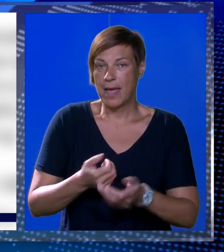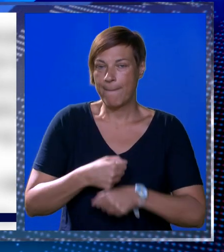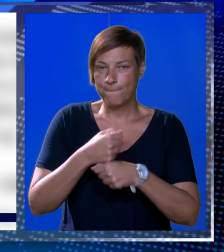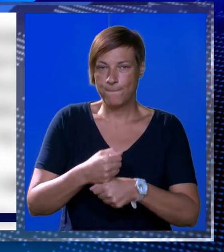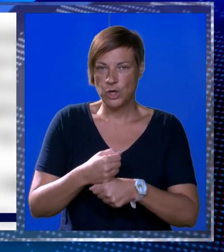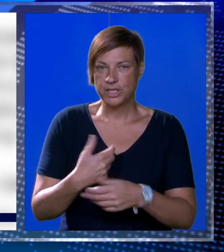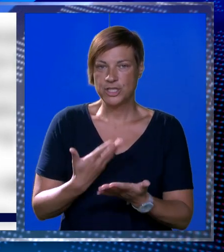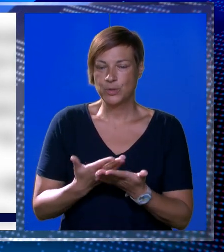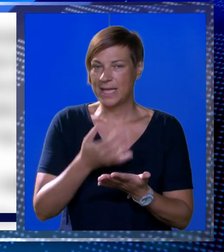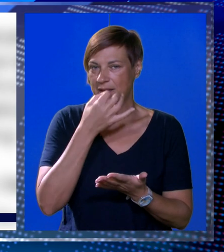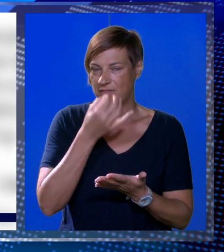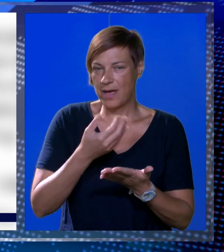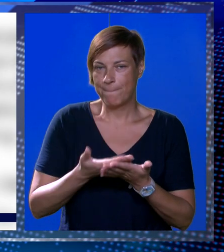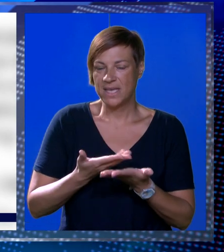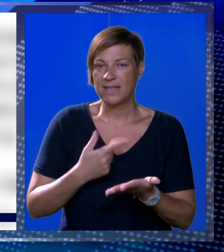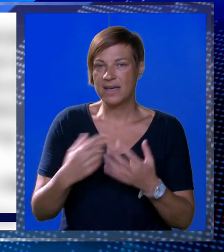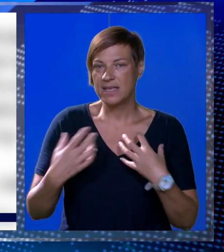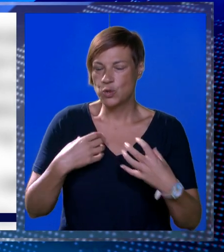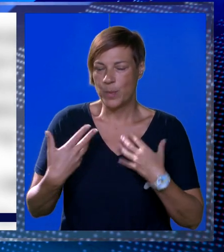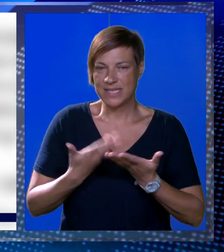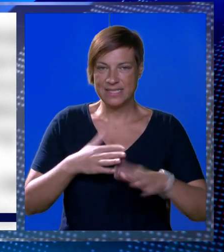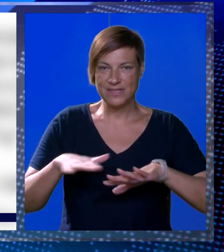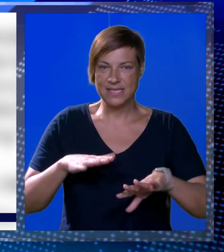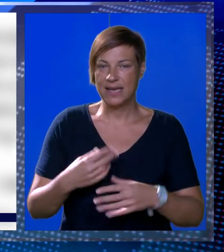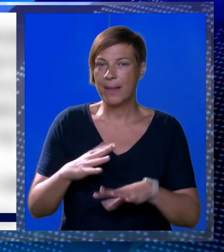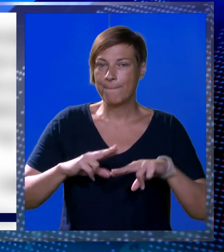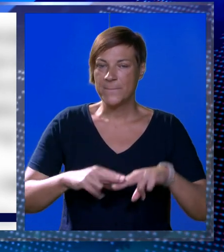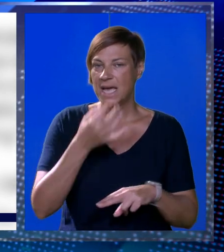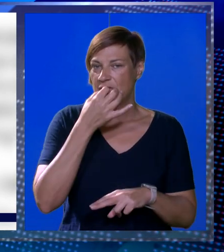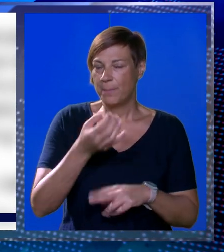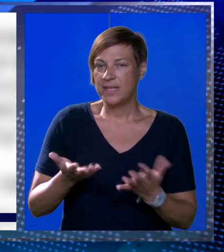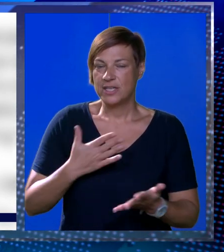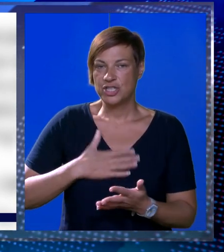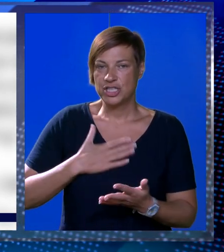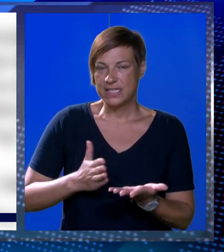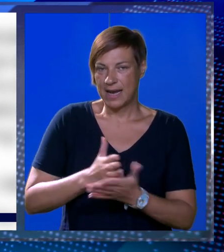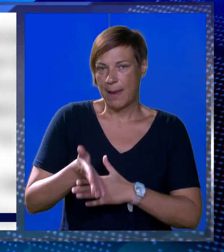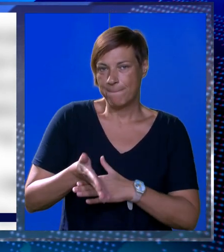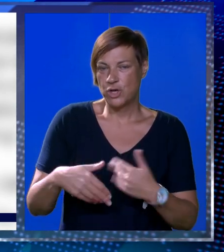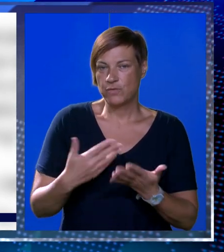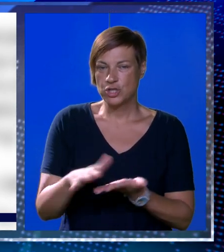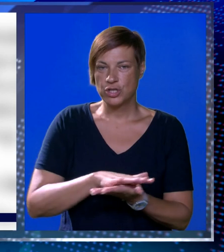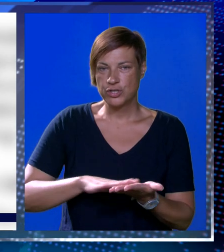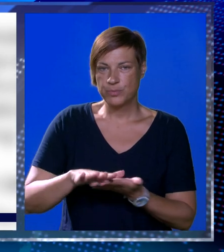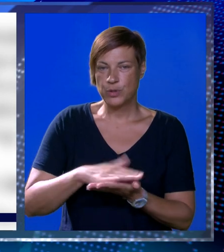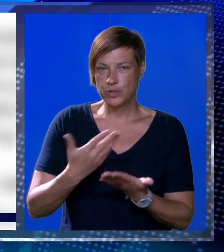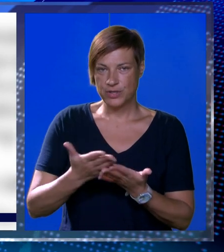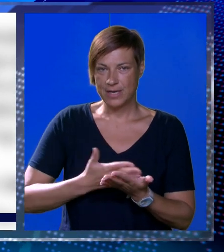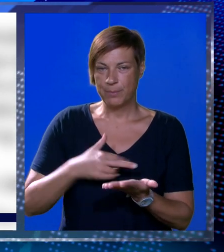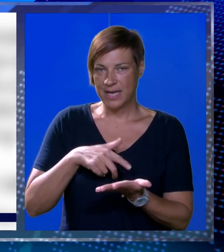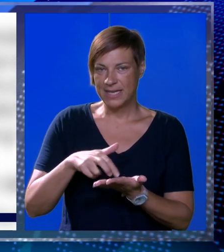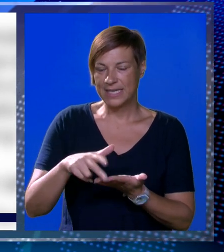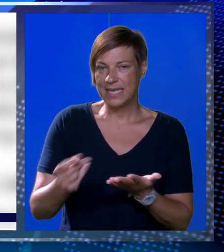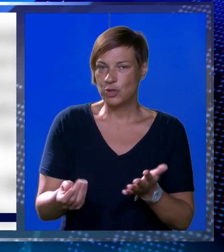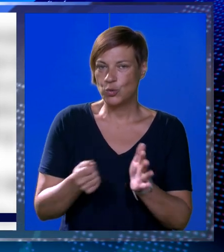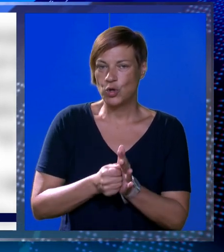daje podršku. Takva pitanja su predstava za narod. Prava pitanja su što se želi provući kroz prostorni plan gdje